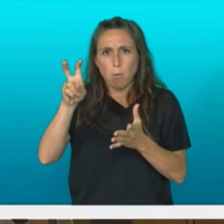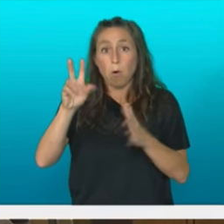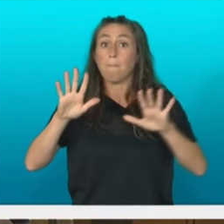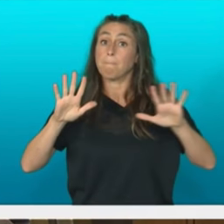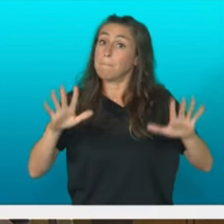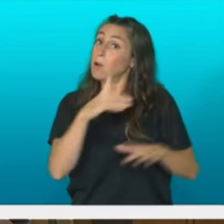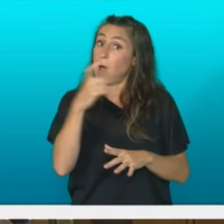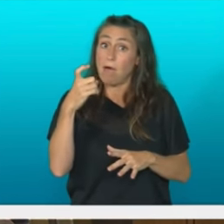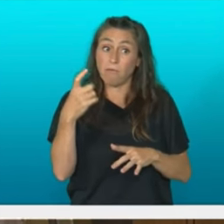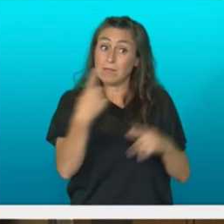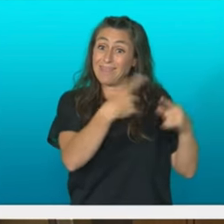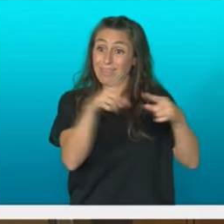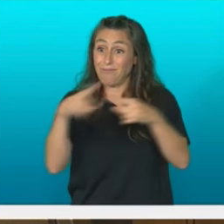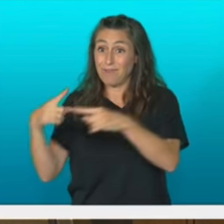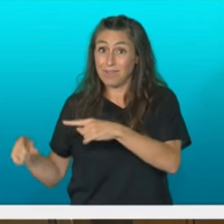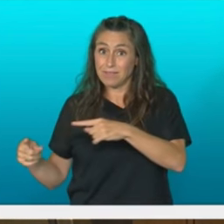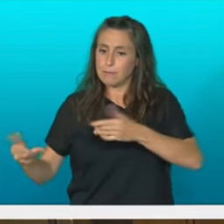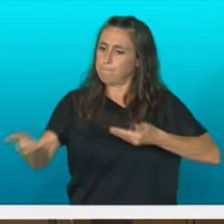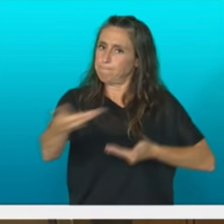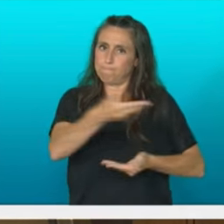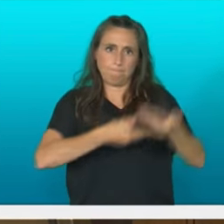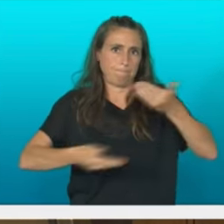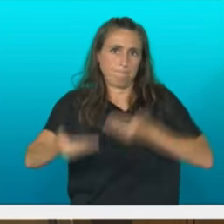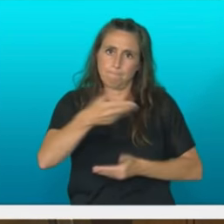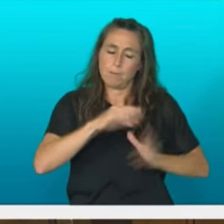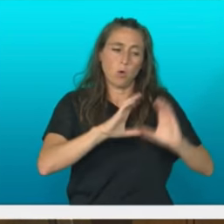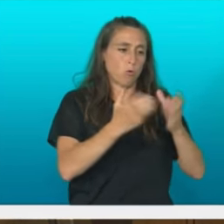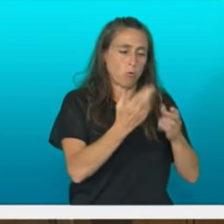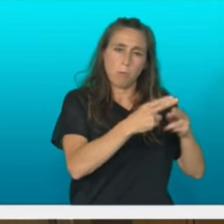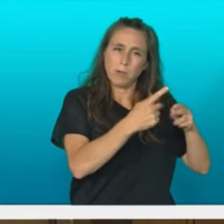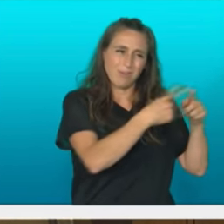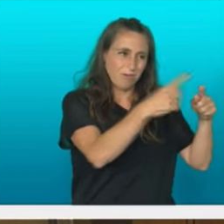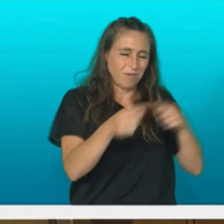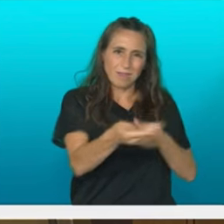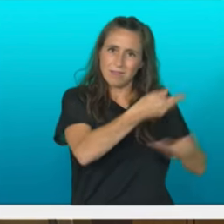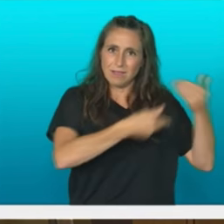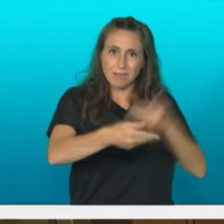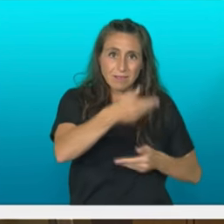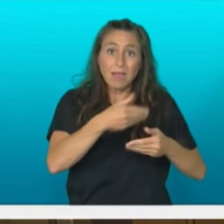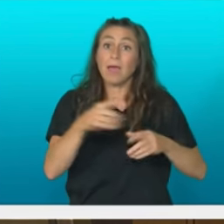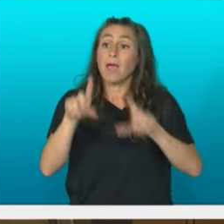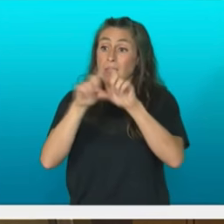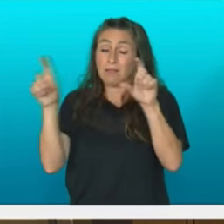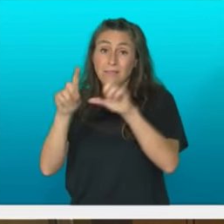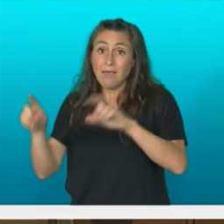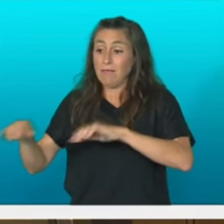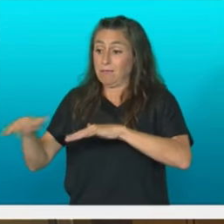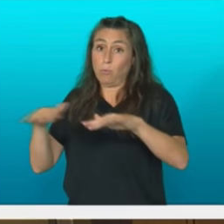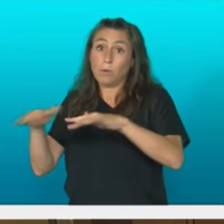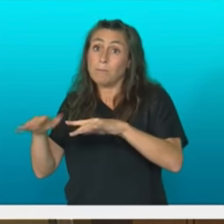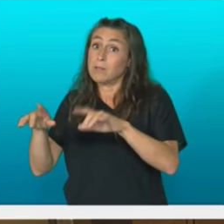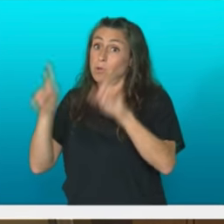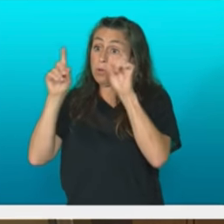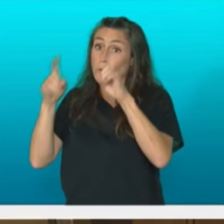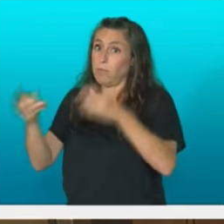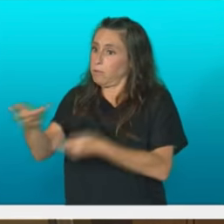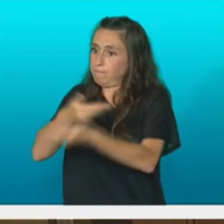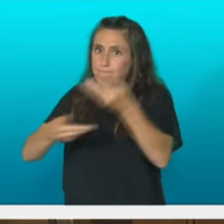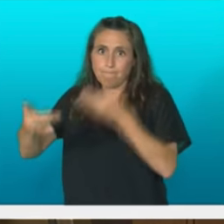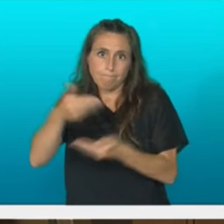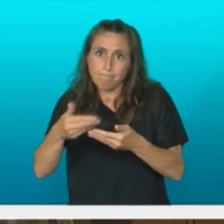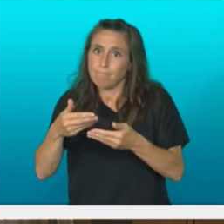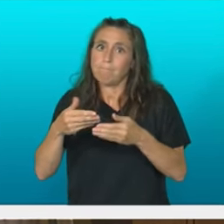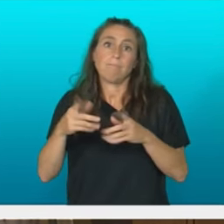elkarlan zintzoa bermatu behar da alderdez artean eskuntza eragilen artean ikastetxean artean eta erritarren artean komplizitate